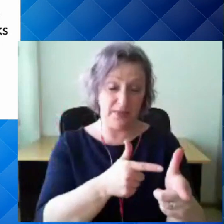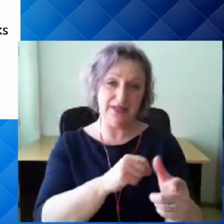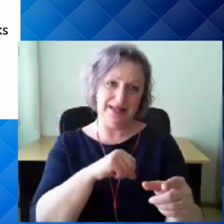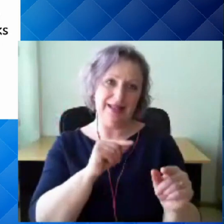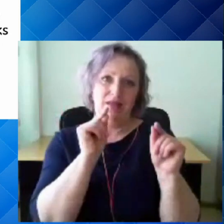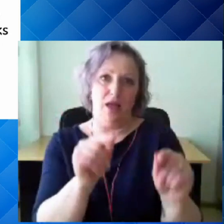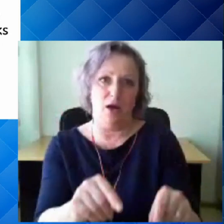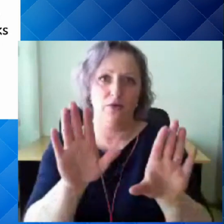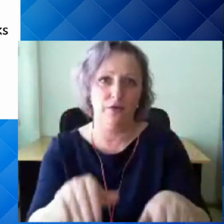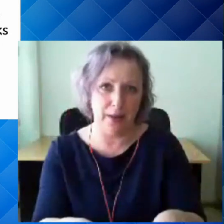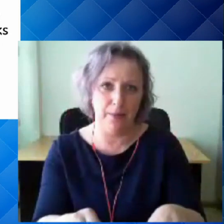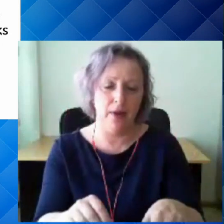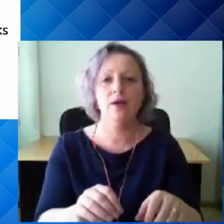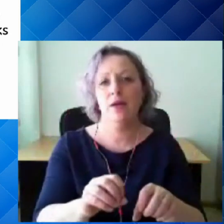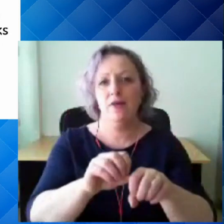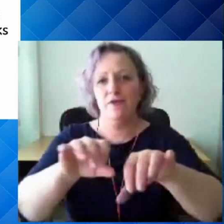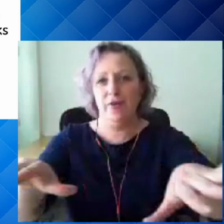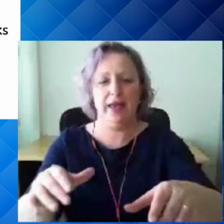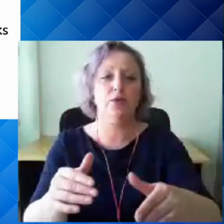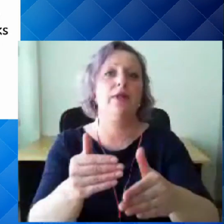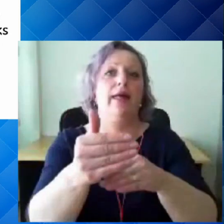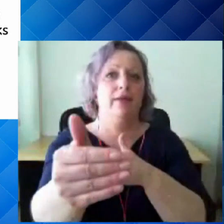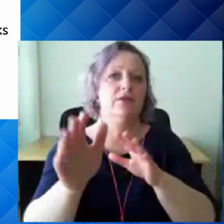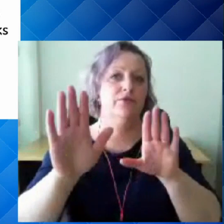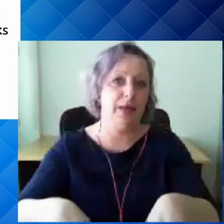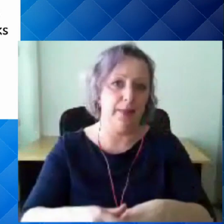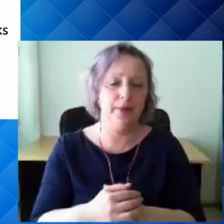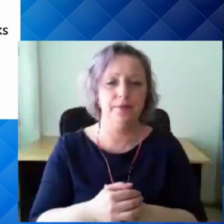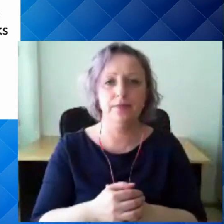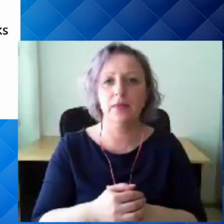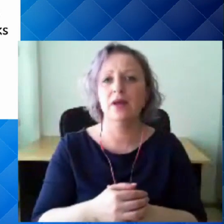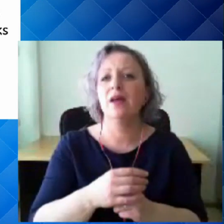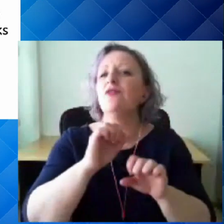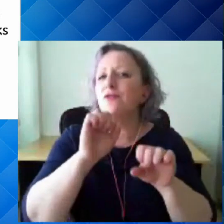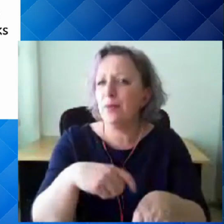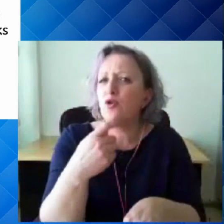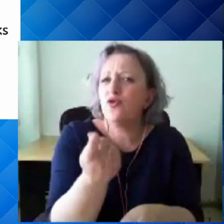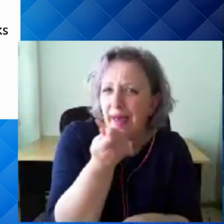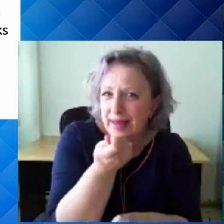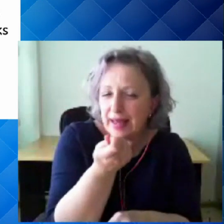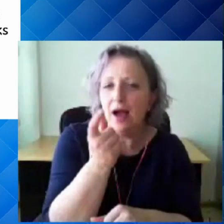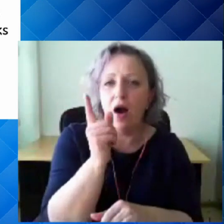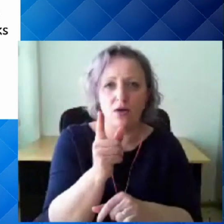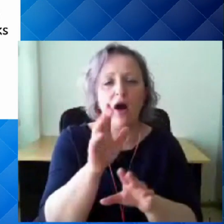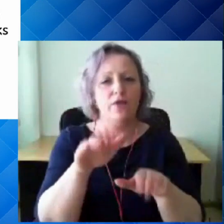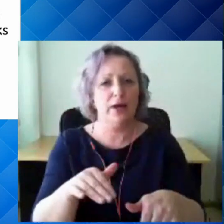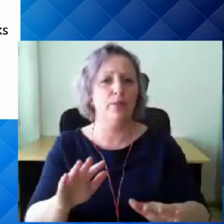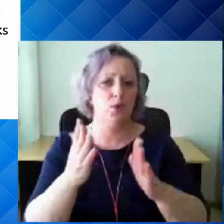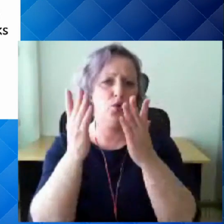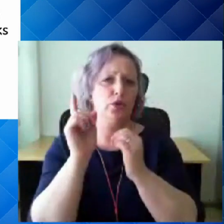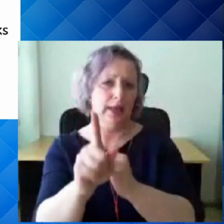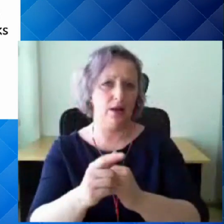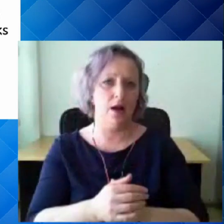viirust edasi kandada. Küll aga see on väike võimalus, aga seda ikkagi võib juhtuda.